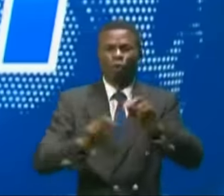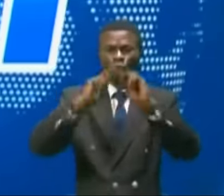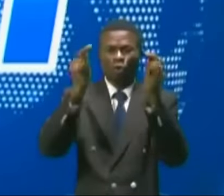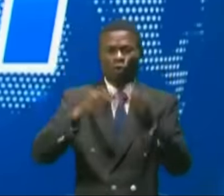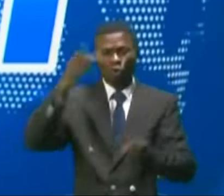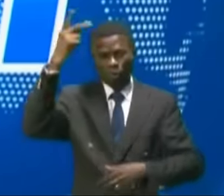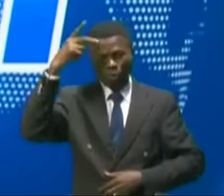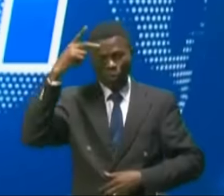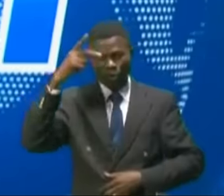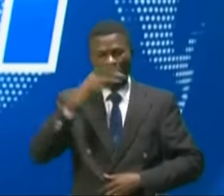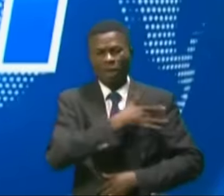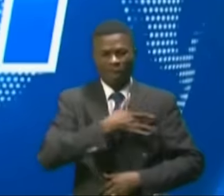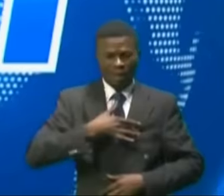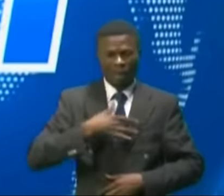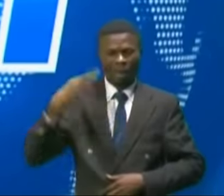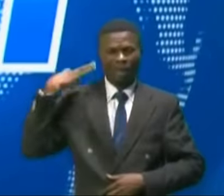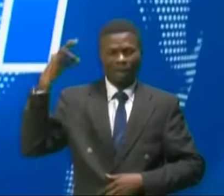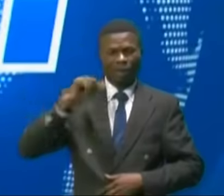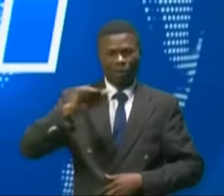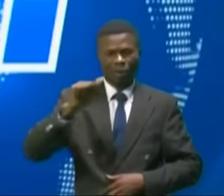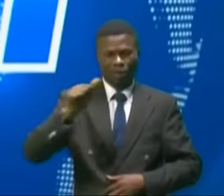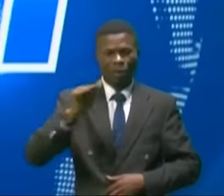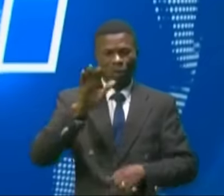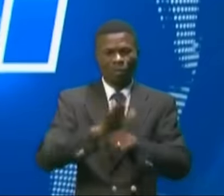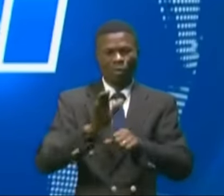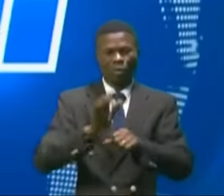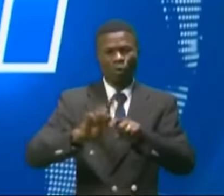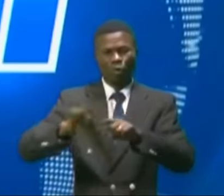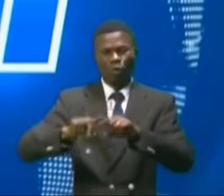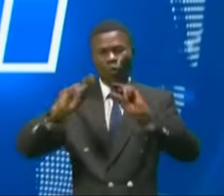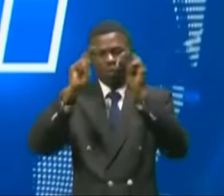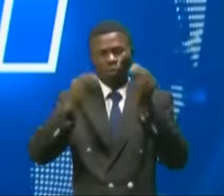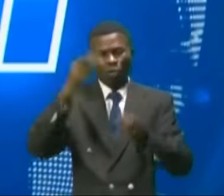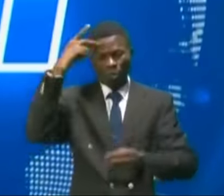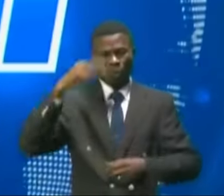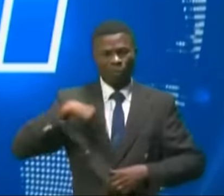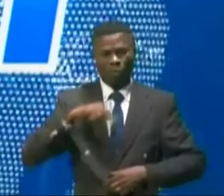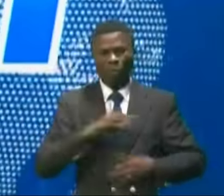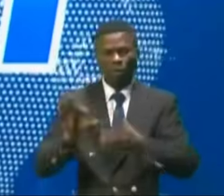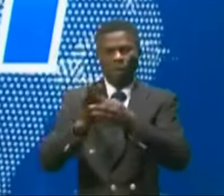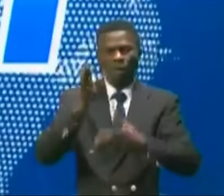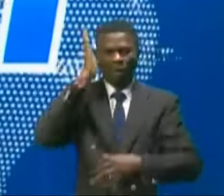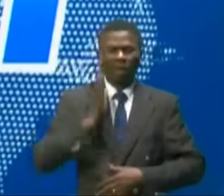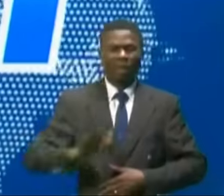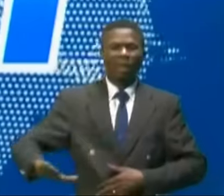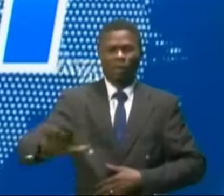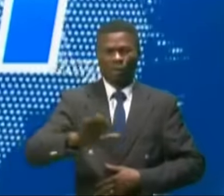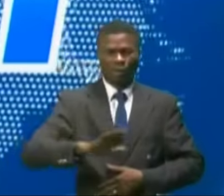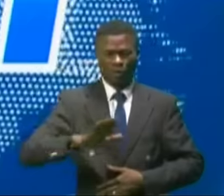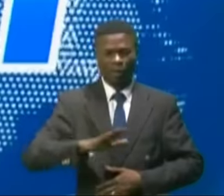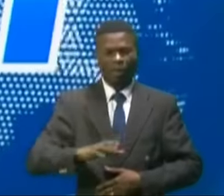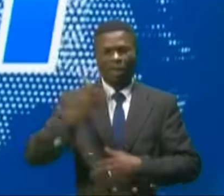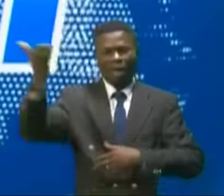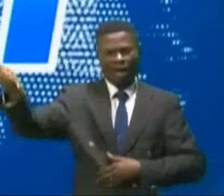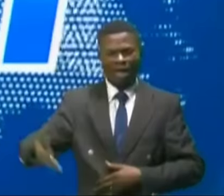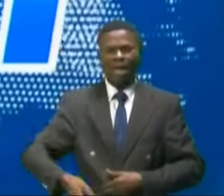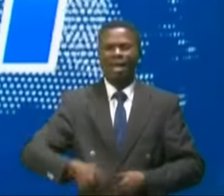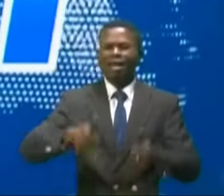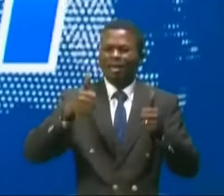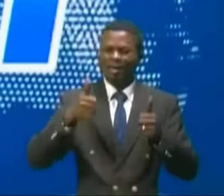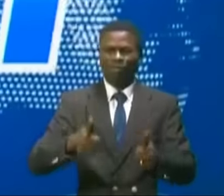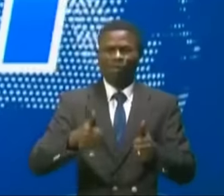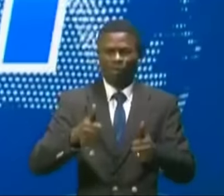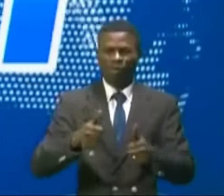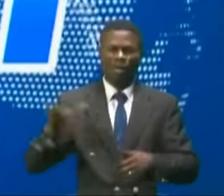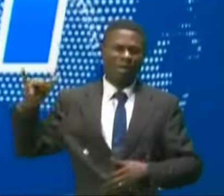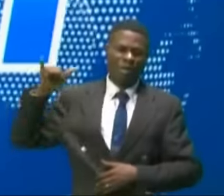politique qui porte sa candidature. Les différents partis politiques membres de l'Union Sacrée de la Nation l'ont réservé un accueil chaléré